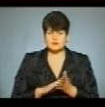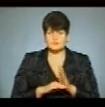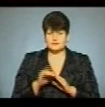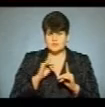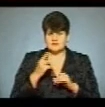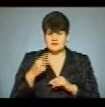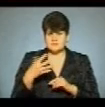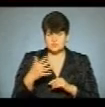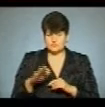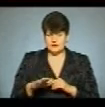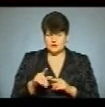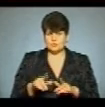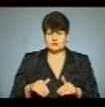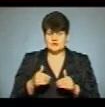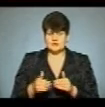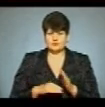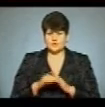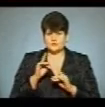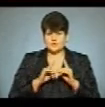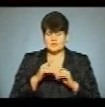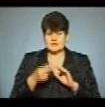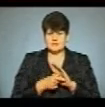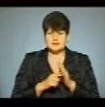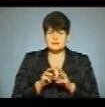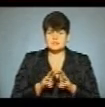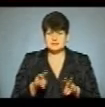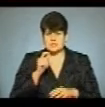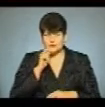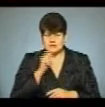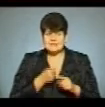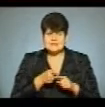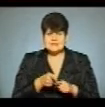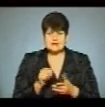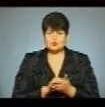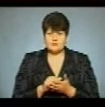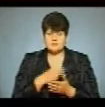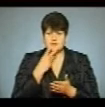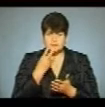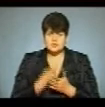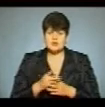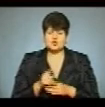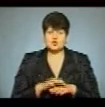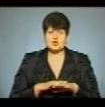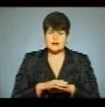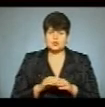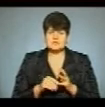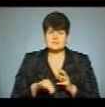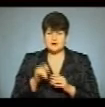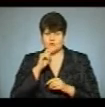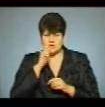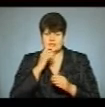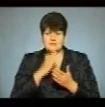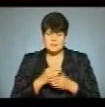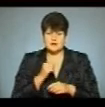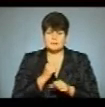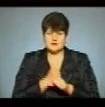вересня. Подав його до Верховної Ради Кабінет Міністрів України. Цей документ передбачає, що ринок землі в Україні має